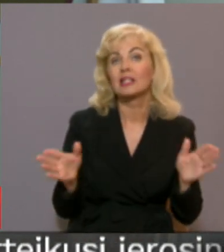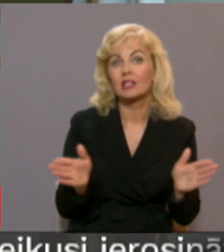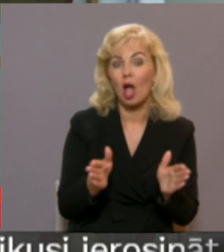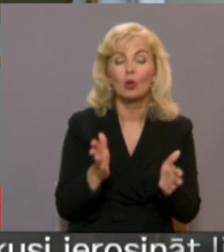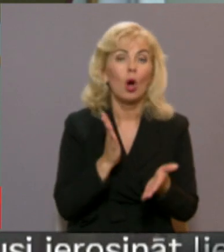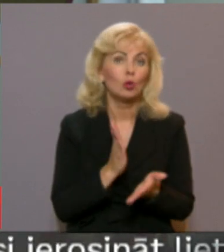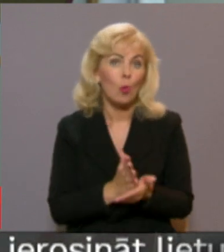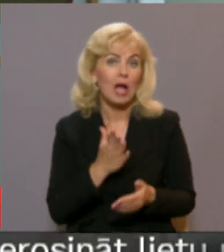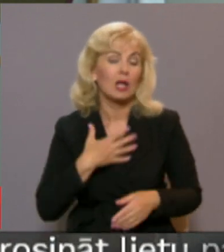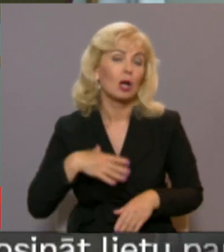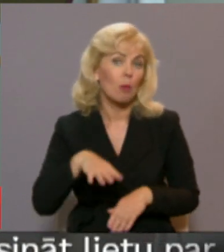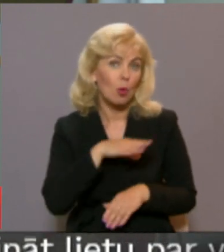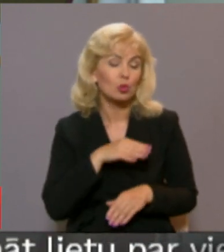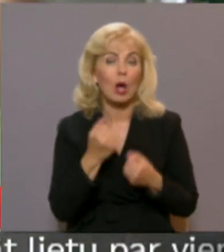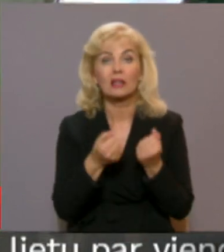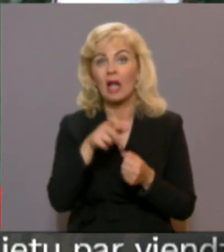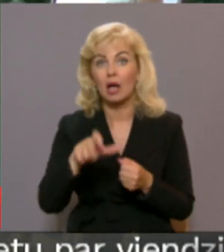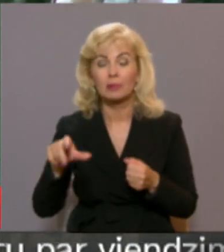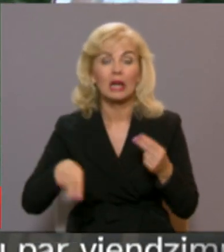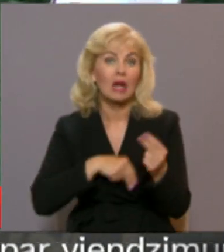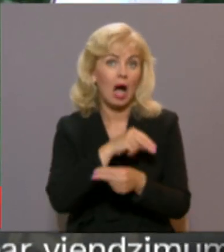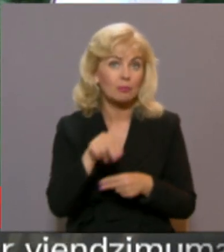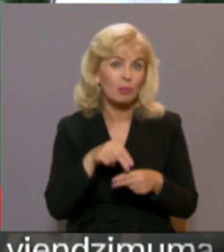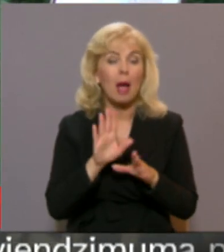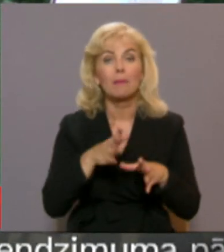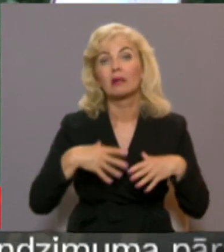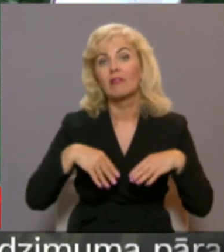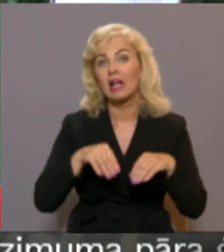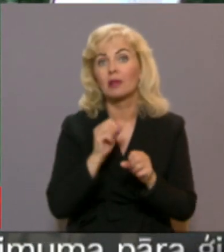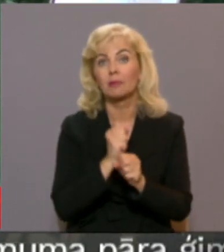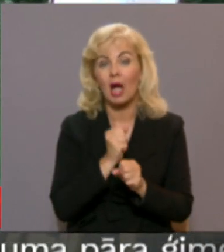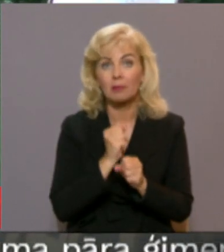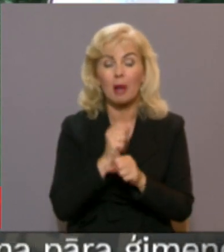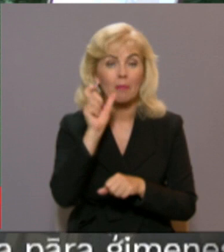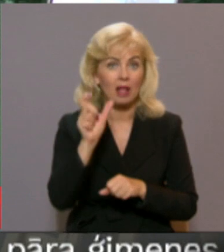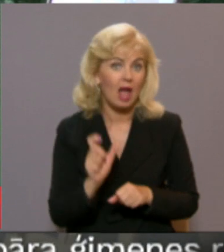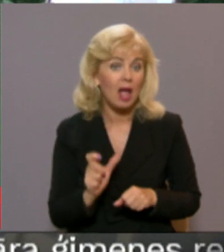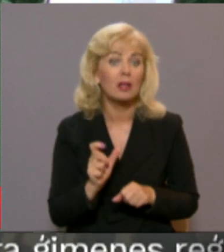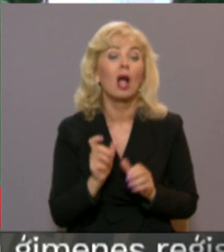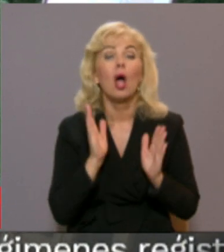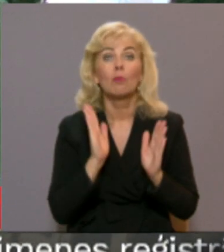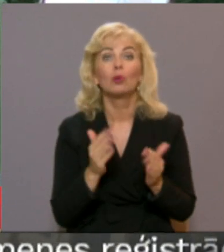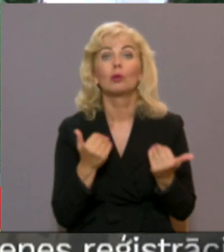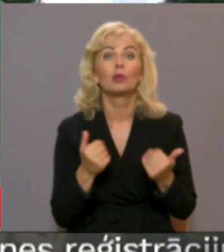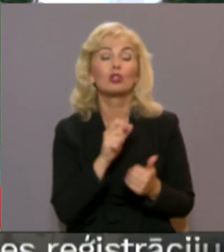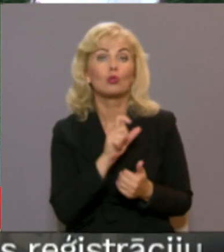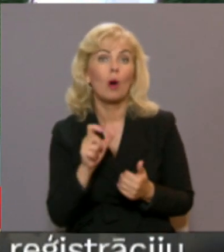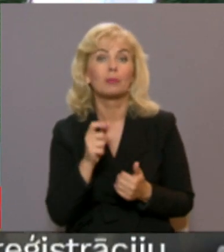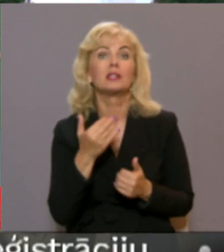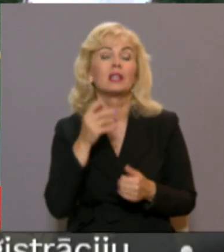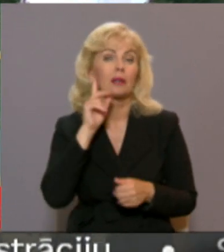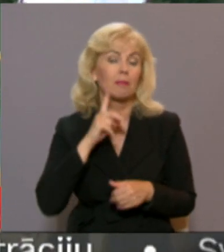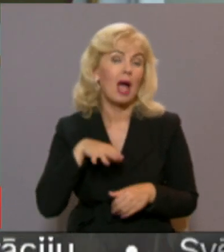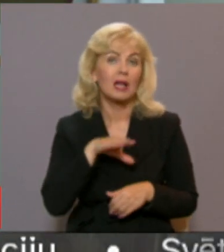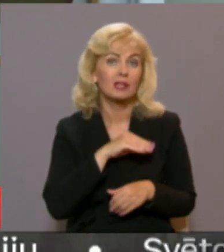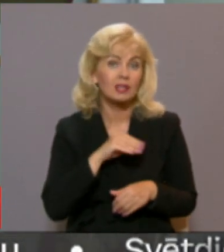notiek arī mūsu darbinieku apspriedes par veicamajām darbiem nedēļā. Būtībā uz šobrīdi, cik mēs esam